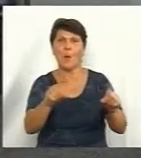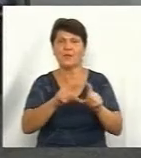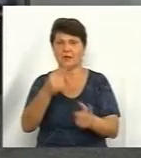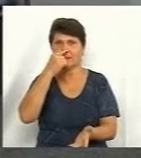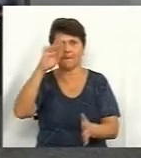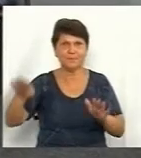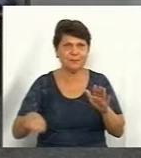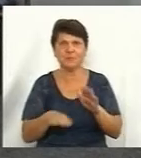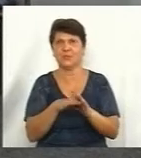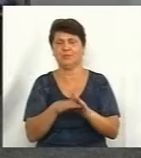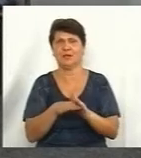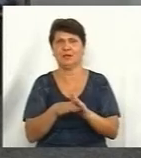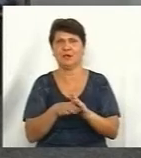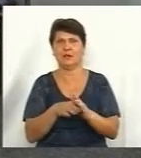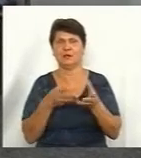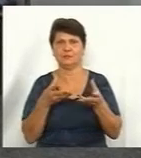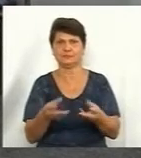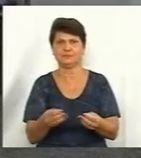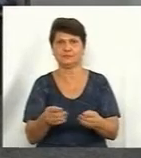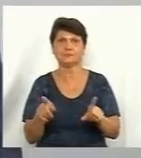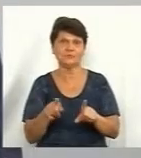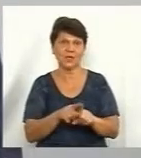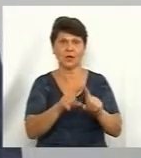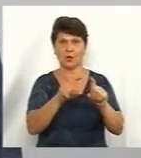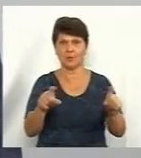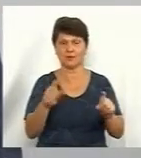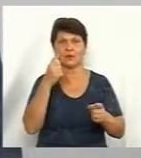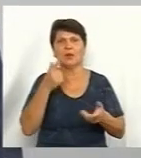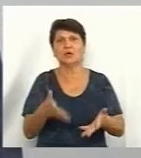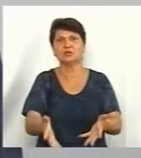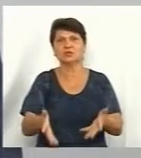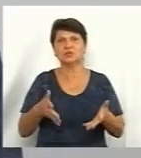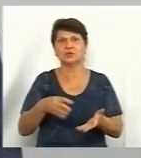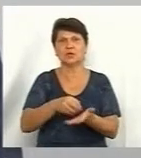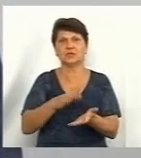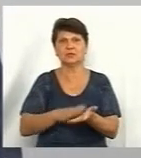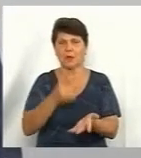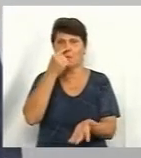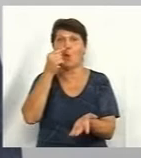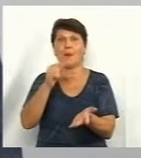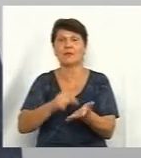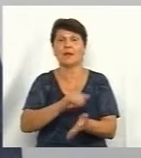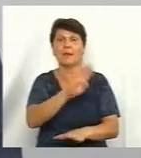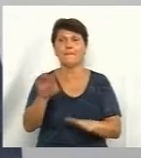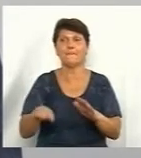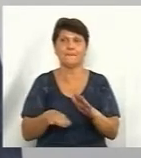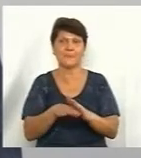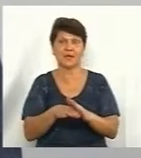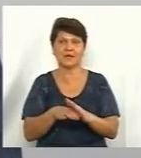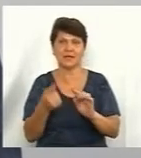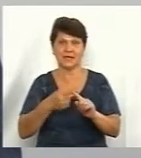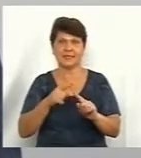впливу на довкілля. І якраз такий об'єкт, чітко зазначено, що він підпадає під ці